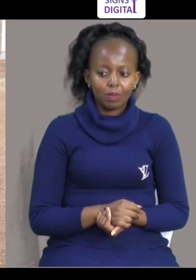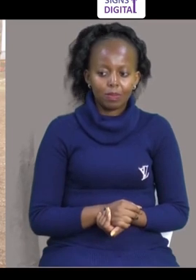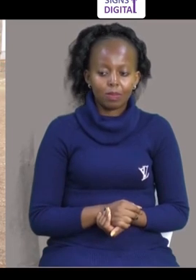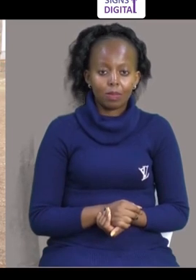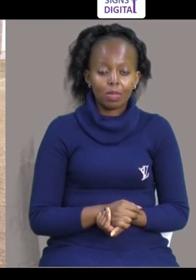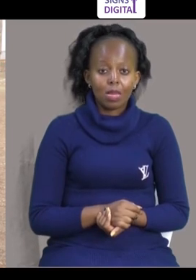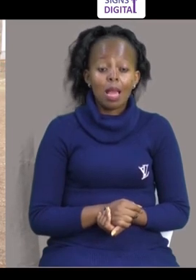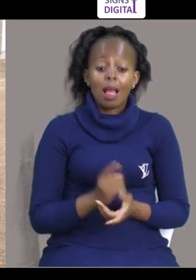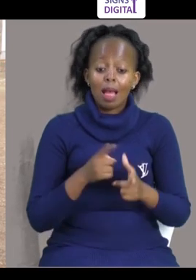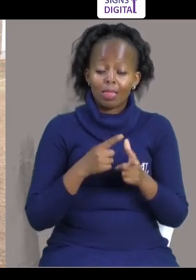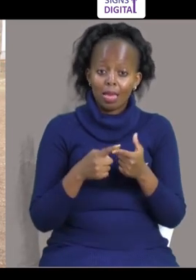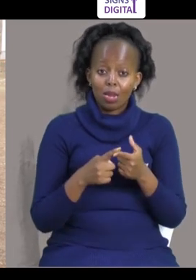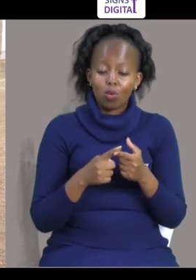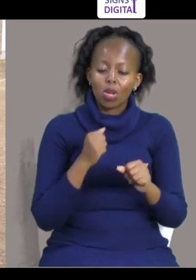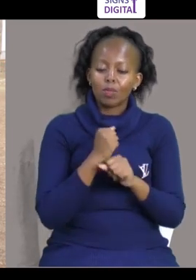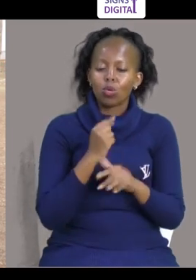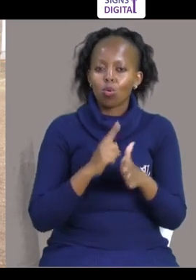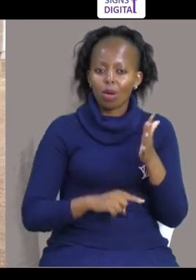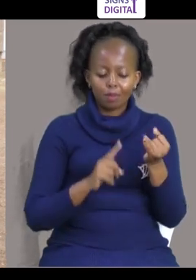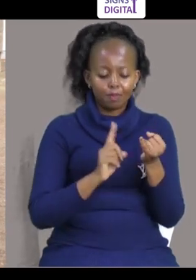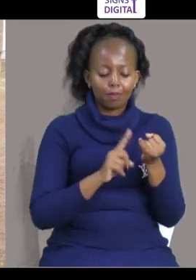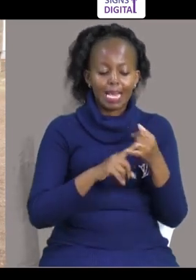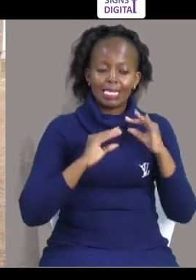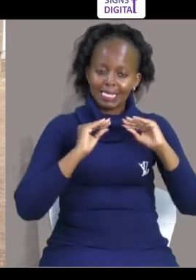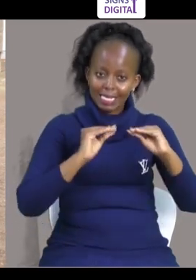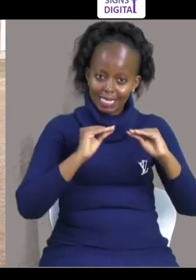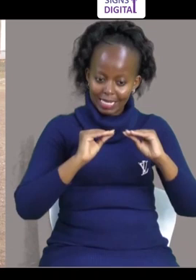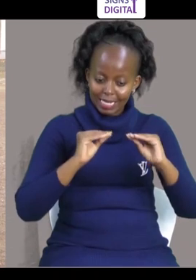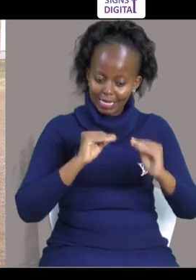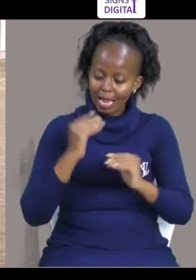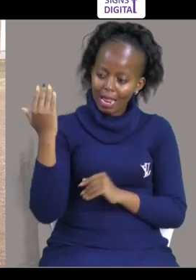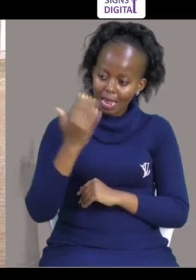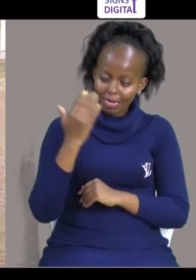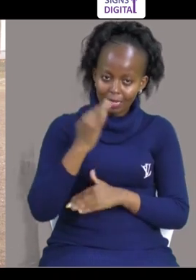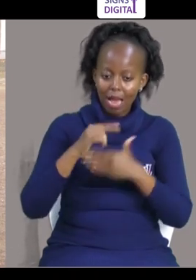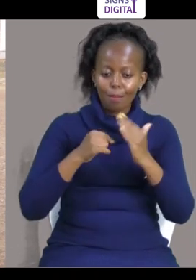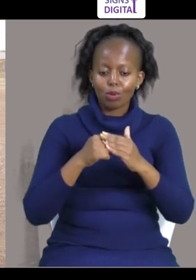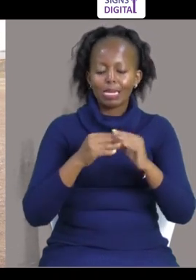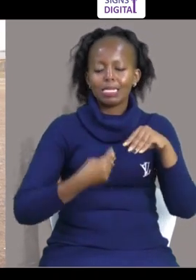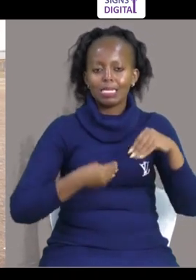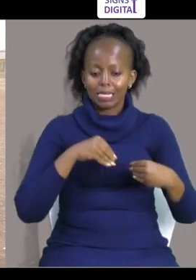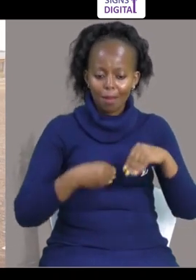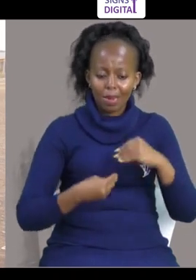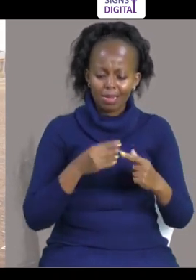Of it Na nini tutakua Tunafanya Ya kwanza ni kusomesha Kusomesha Juu ya